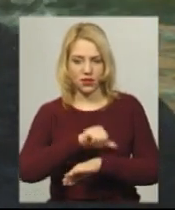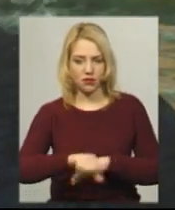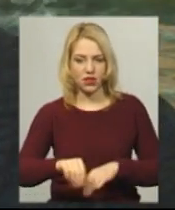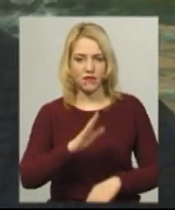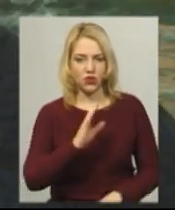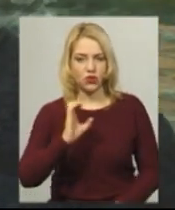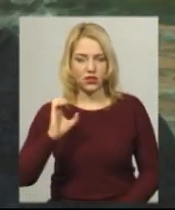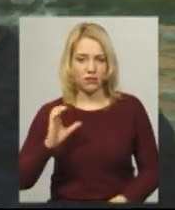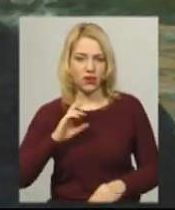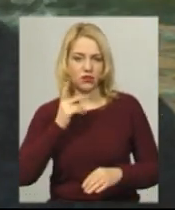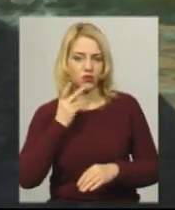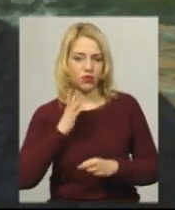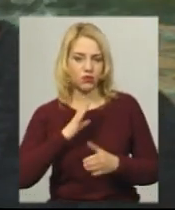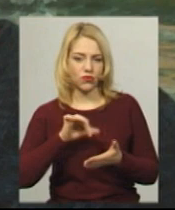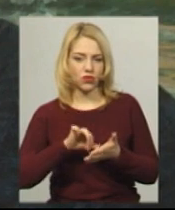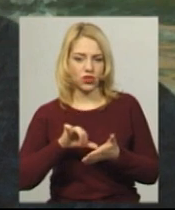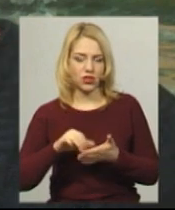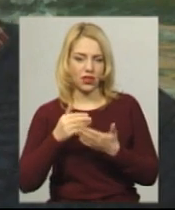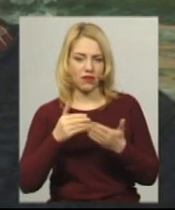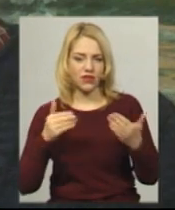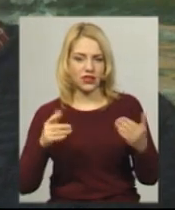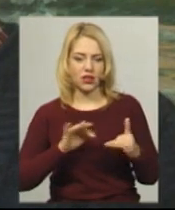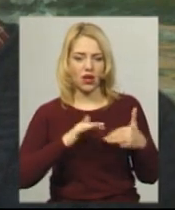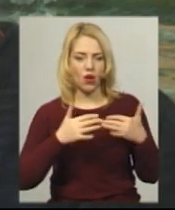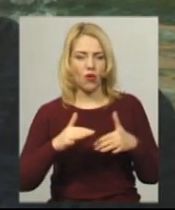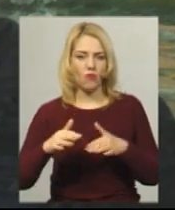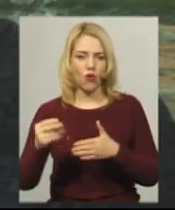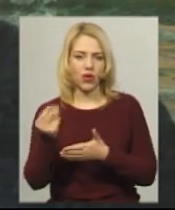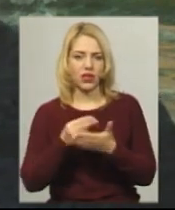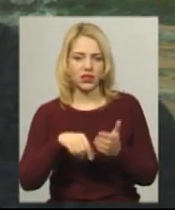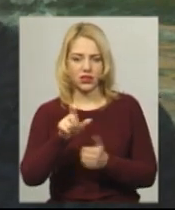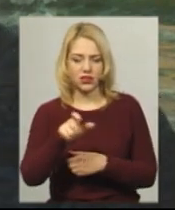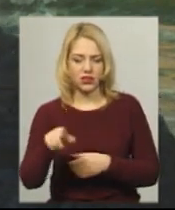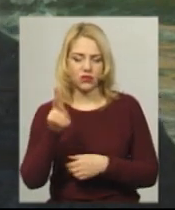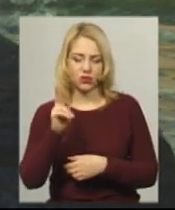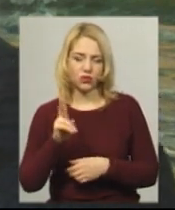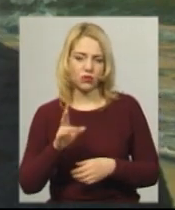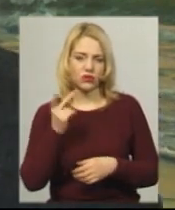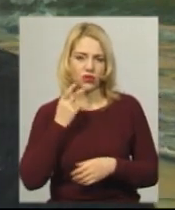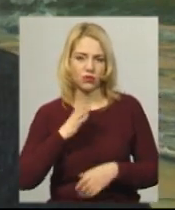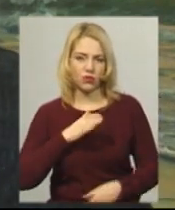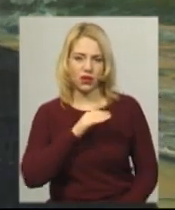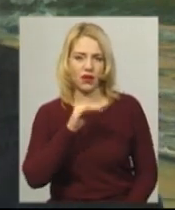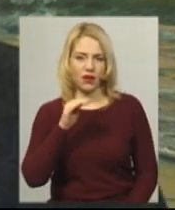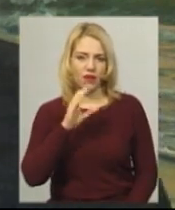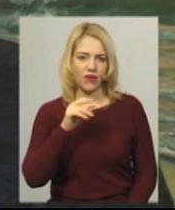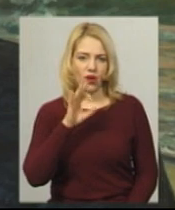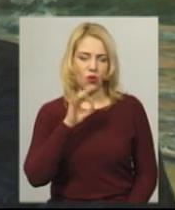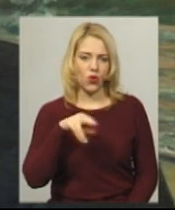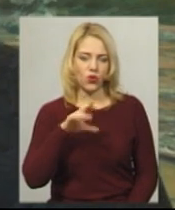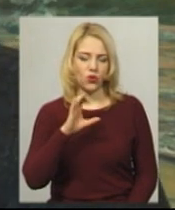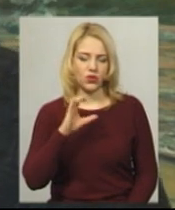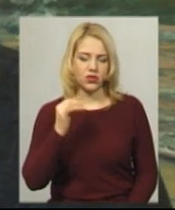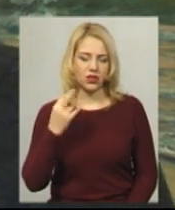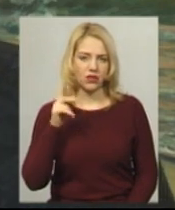постійно був учасником виставки мариністов, яка постійно проходила в Феодосії. Там, де постійно діюча